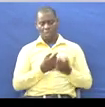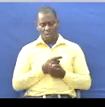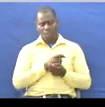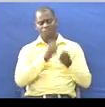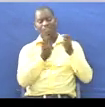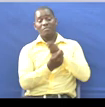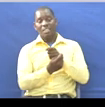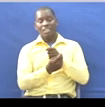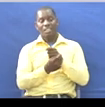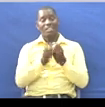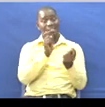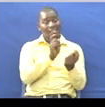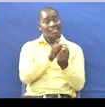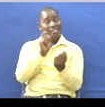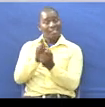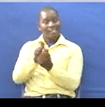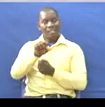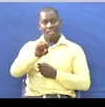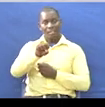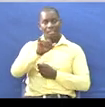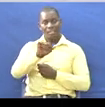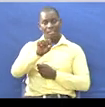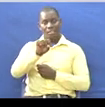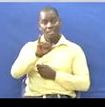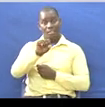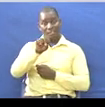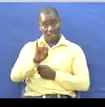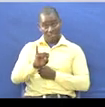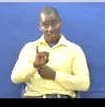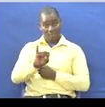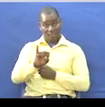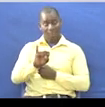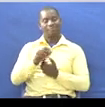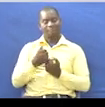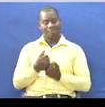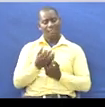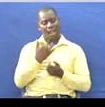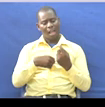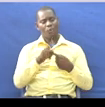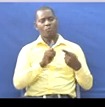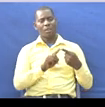sisisi Ambo Tanzania wapo Tafsiri sisisi ya ina ya kwanza